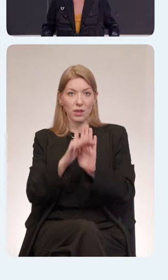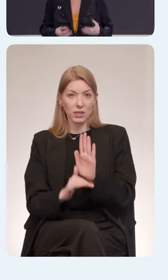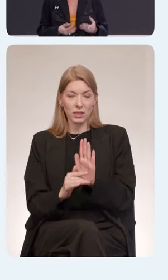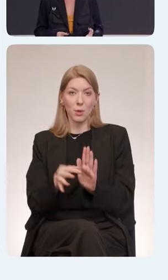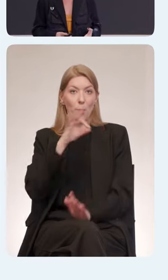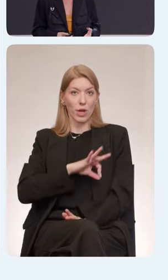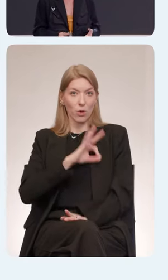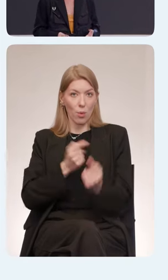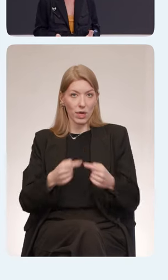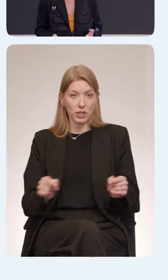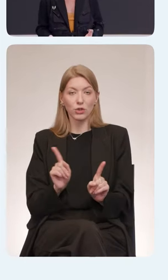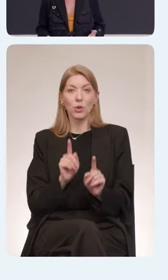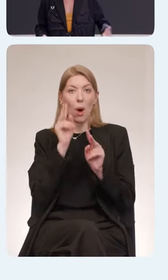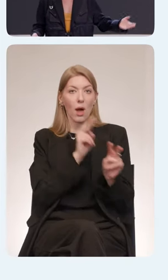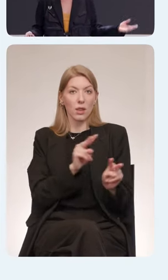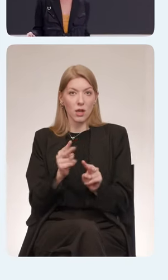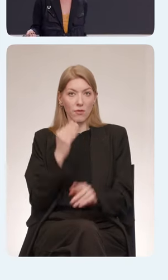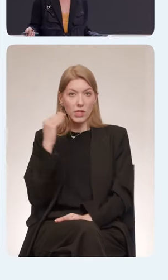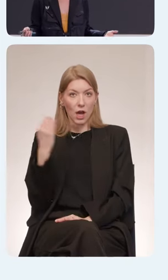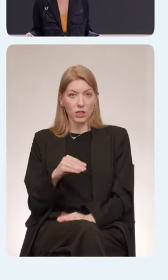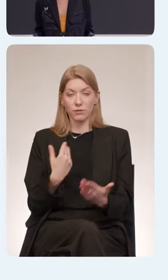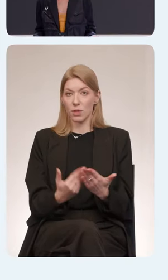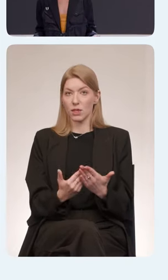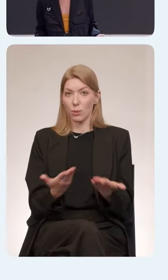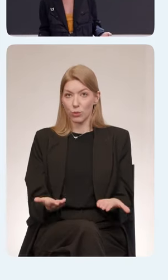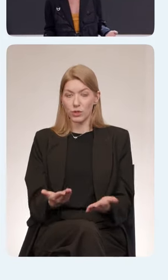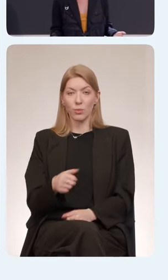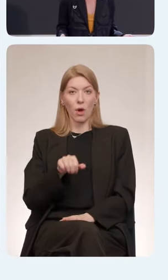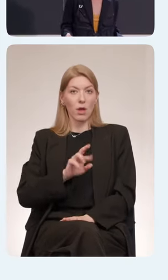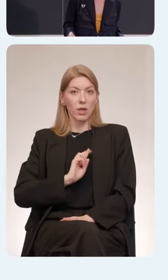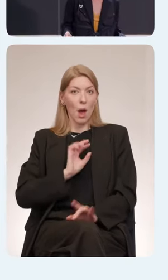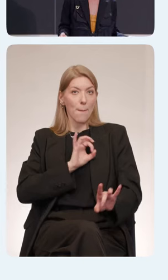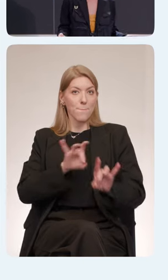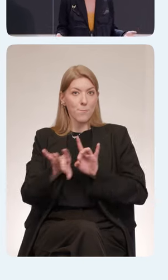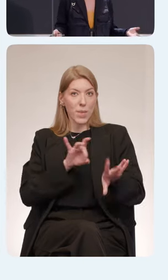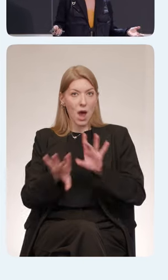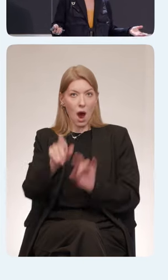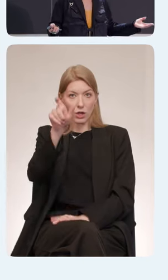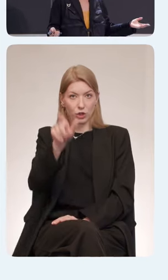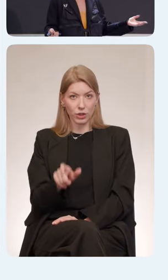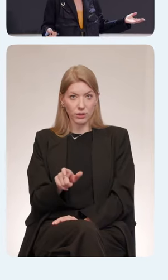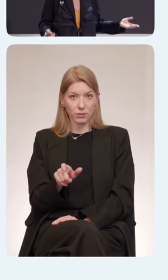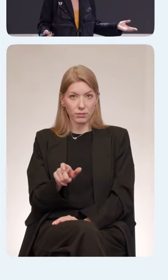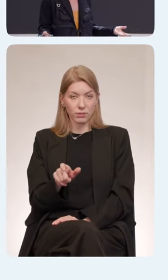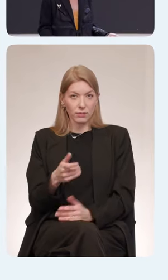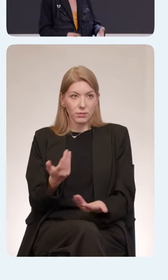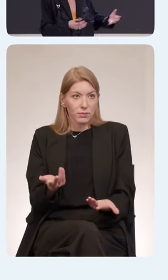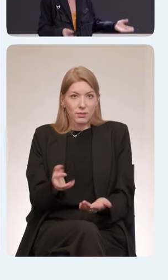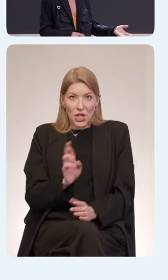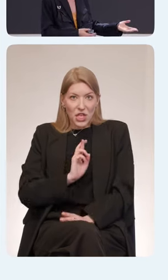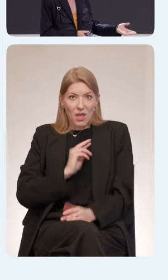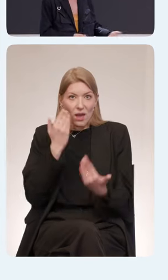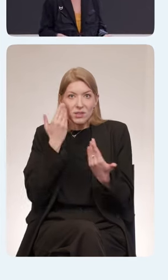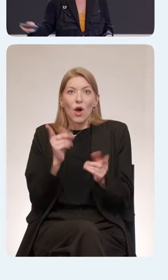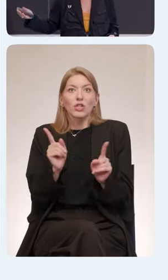пользоваться, чтобы контролировать качество. Но, допустим, если я пиарщик, то, ну, я не всегда знаю, что